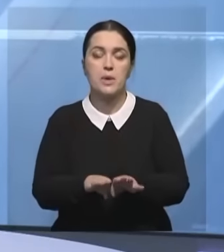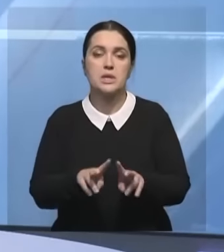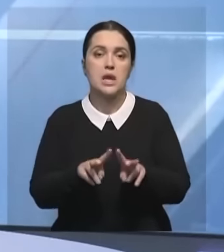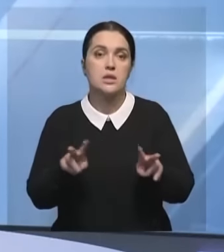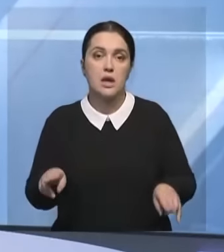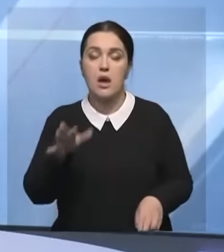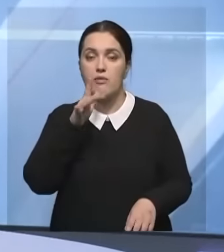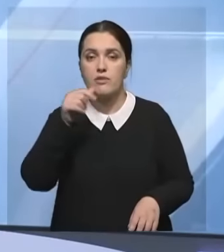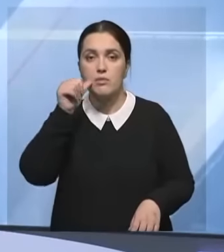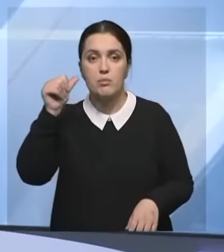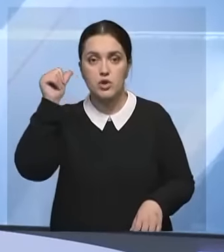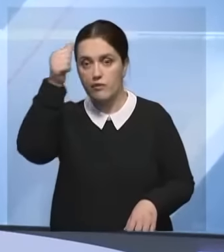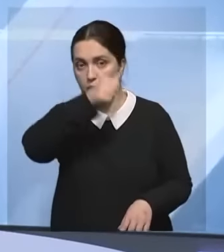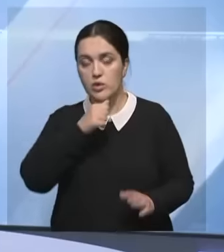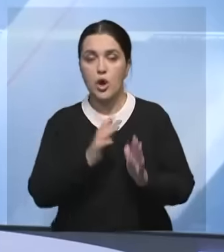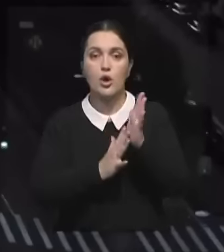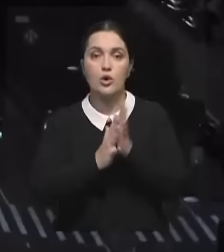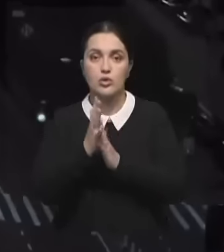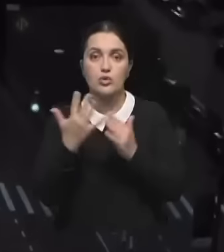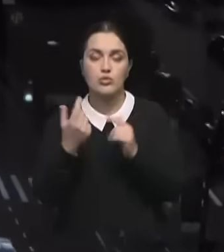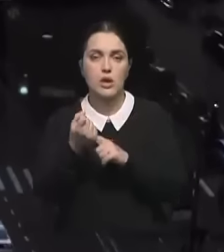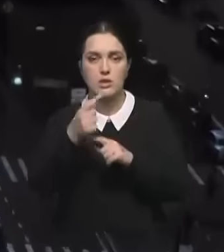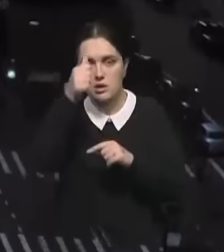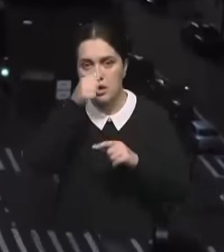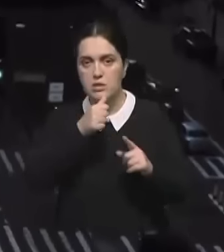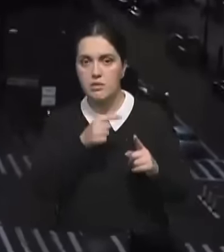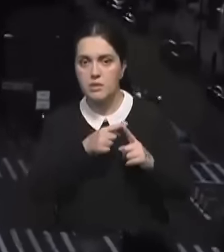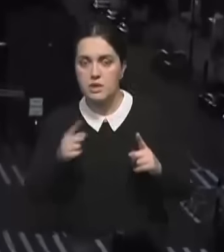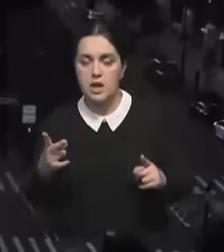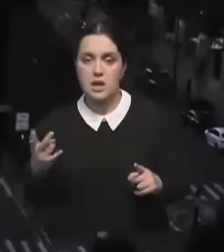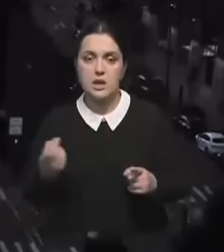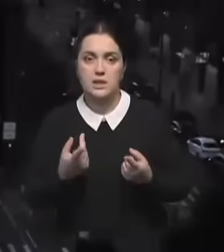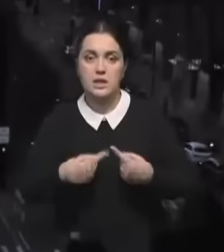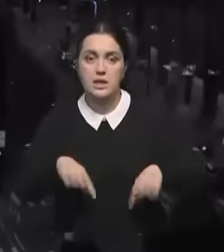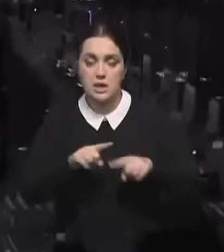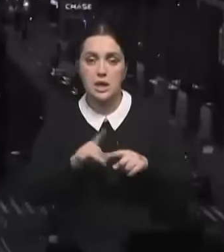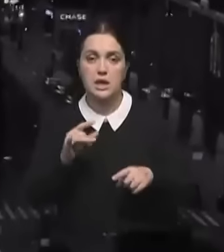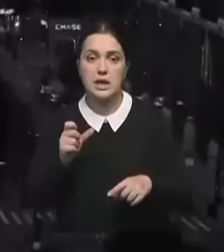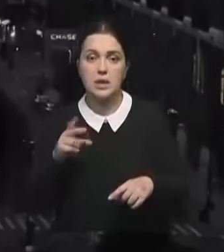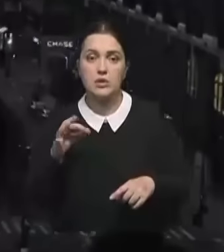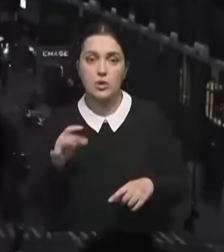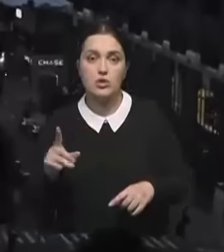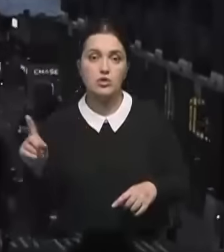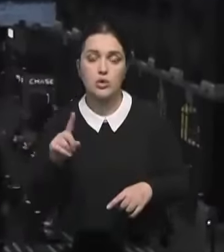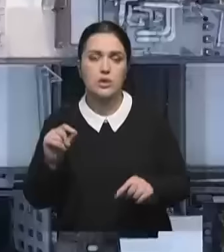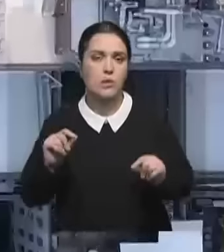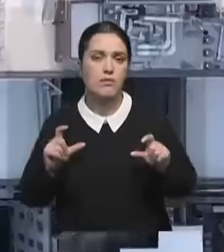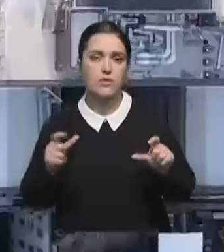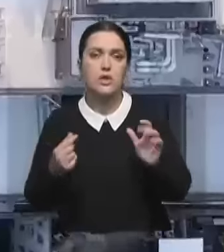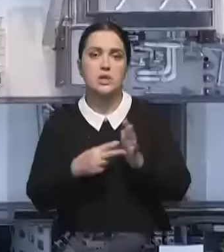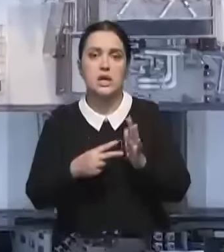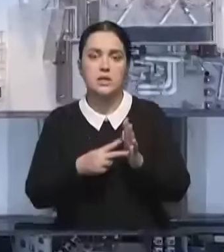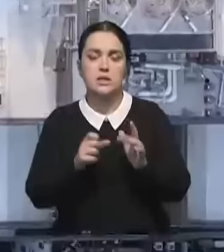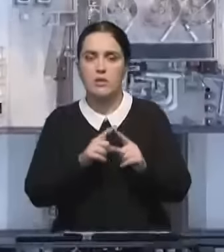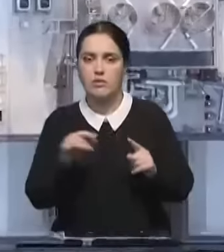по сравнению с аналогичным периодом прошлого года. Рост продолжается 11 месяц подряд. В Национальной ассоциации риелторов отмечают, что это самая